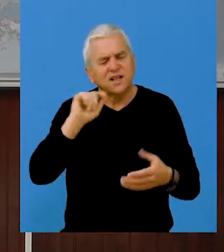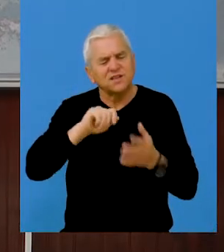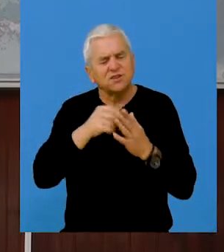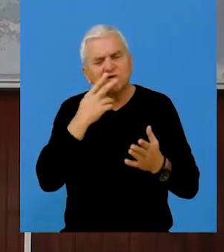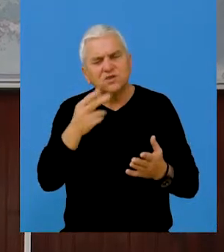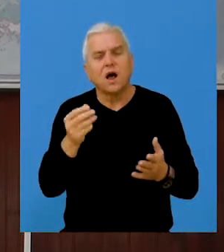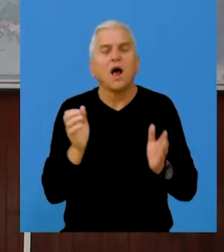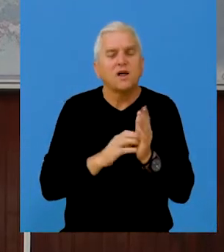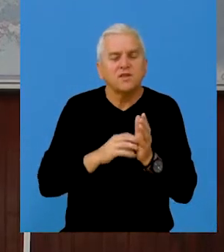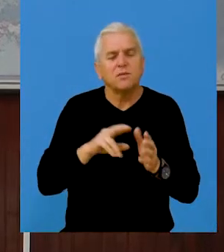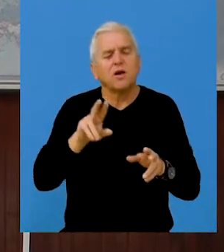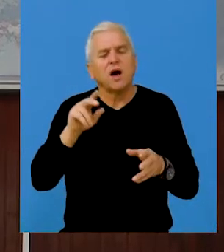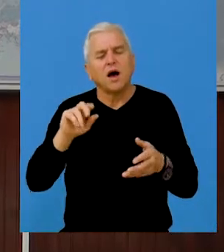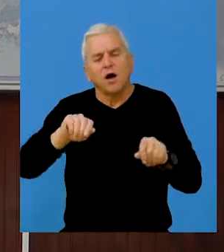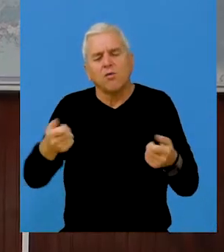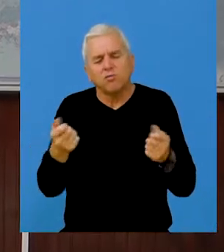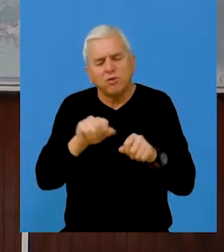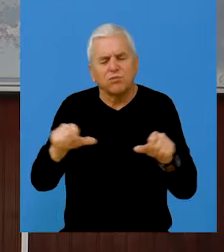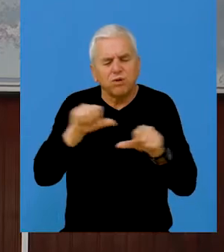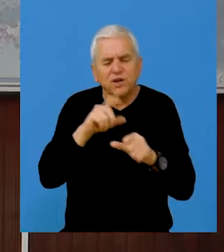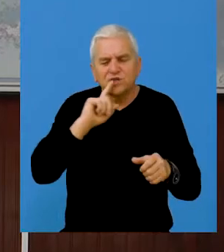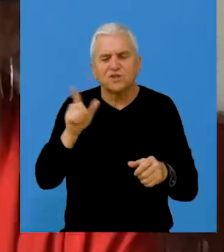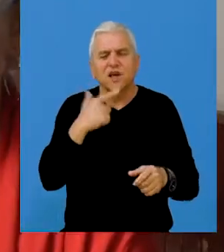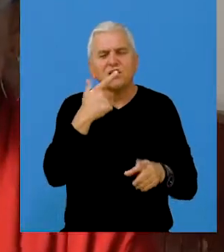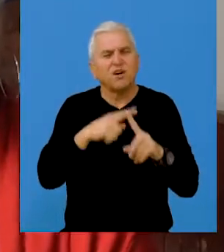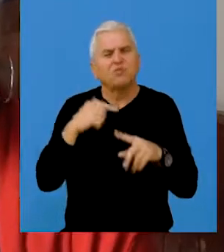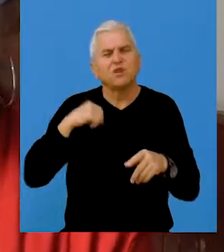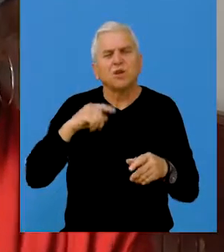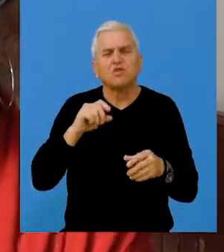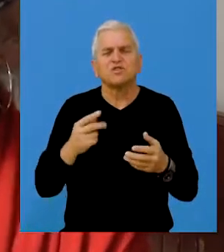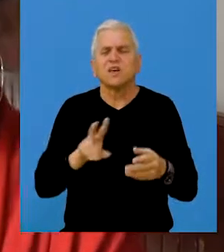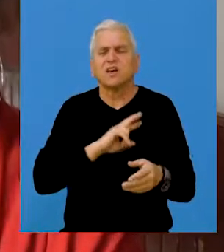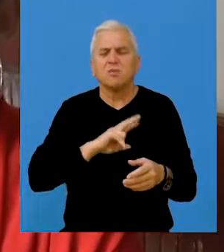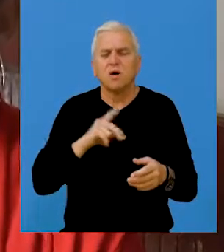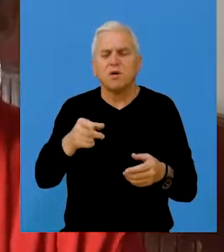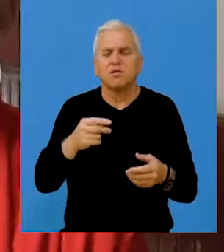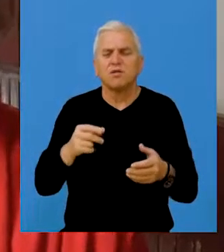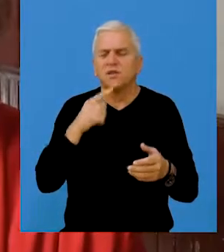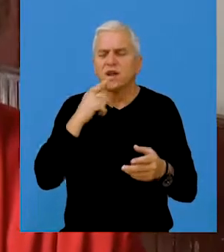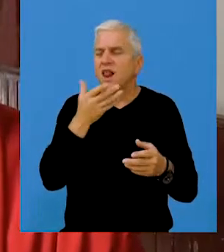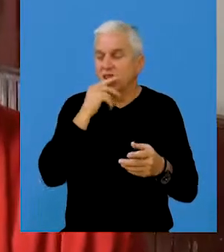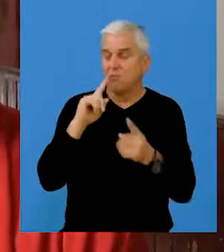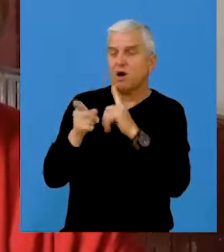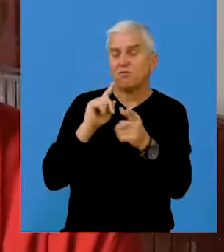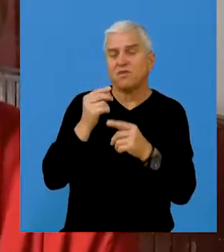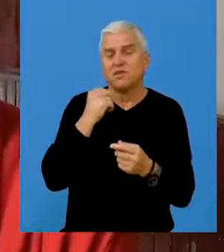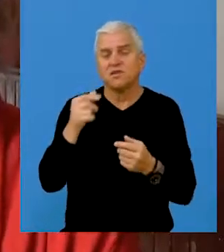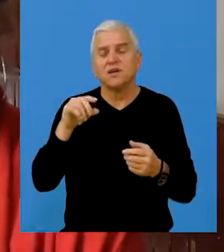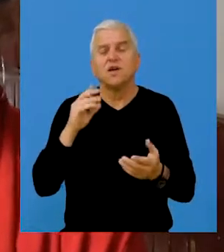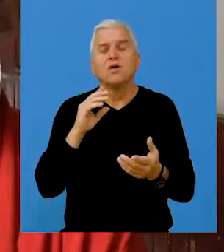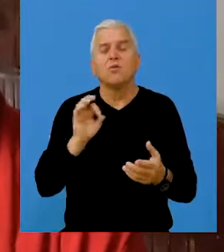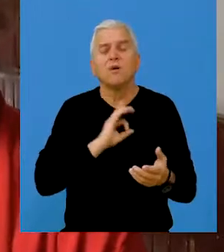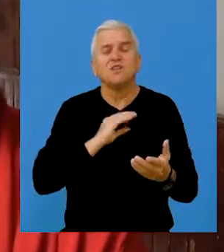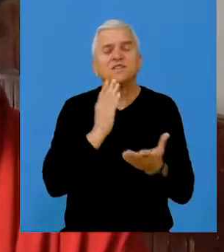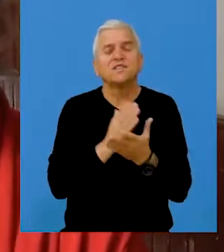znanja zaključiti da li je potrebno kršiti pravile ili ne. Dva puta godišnje organizujemo ova interaktivna predavanja